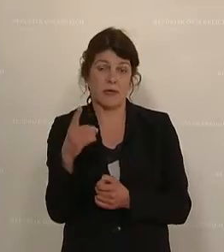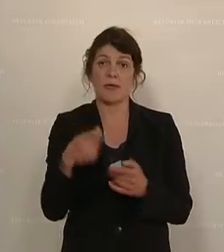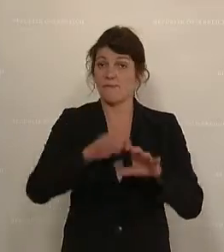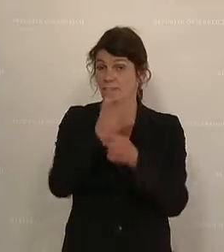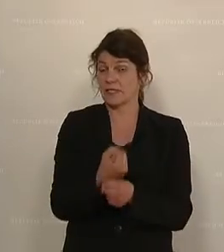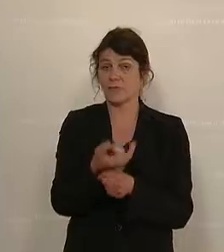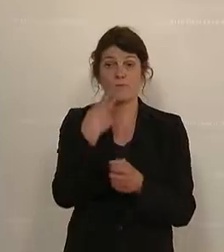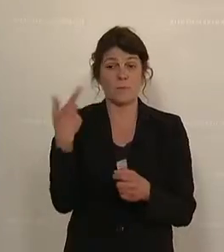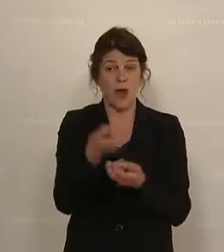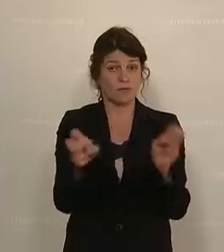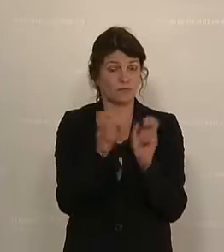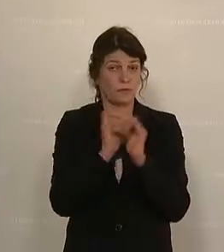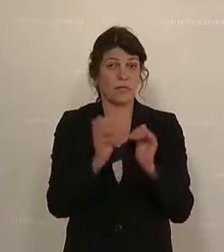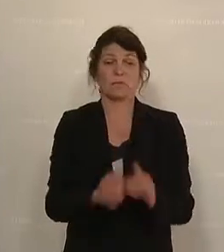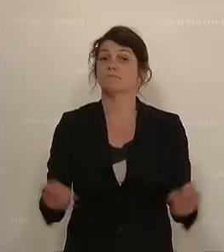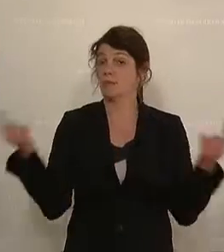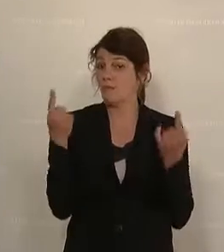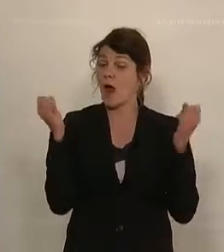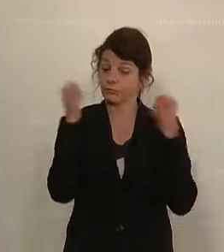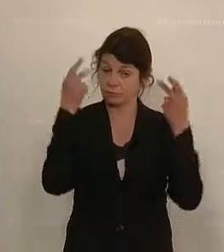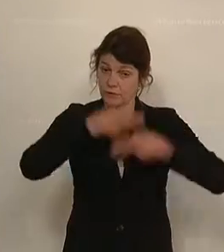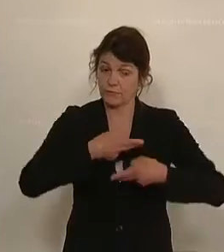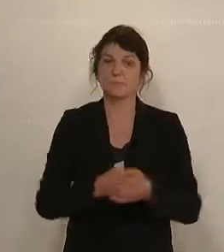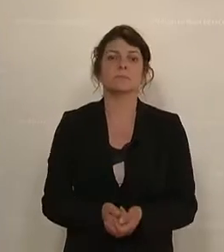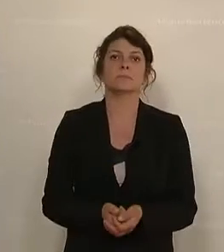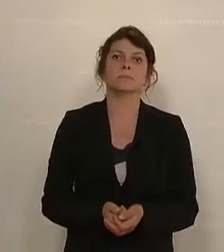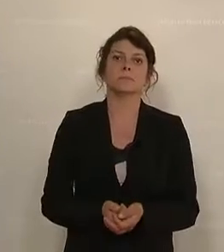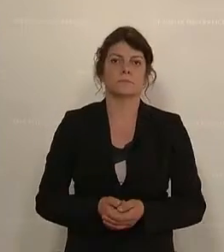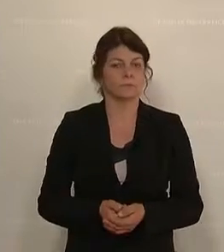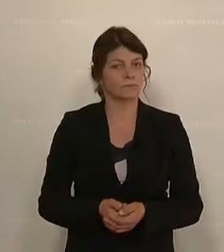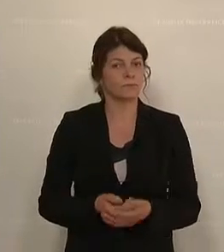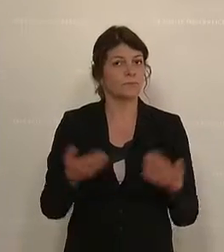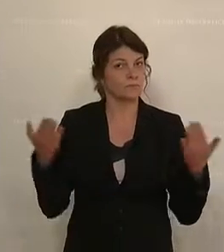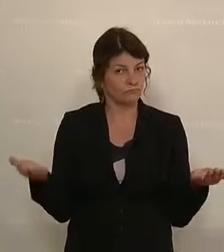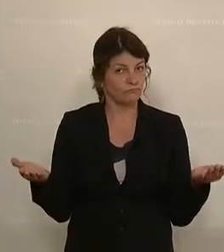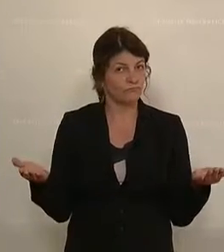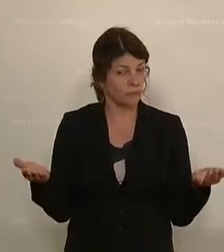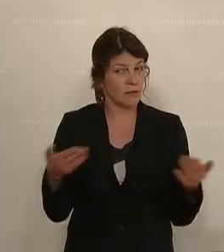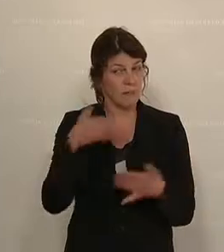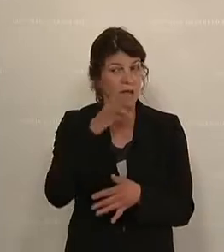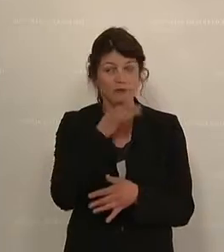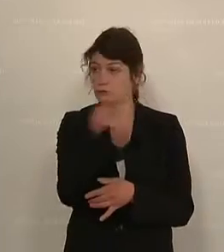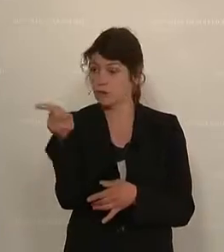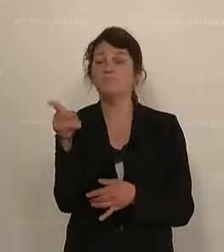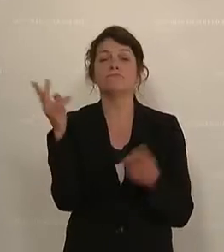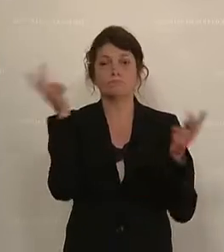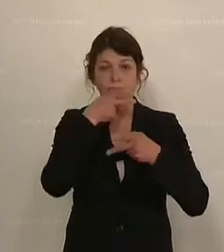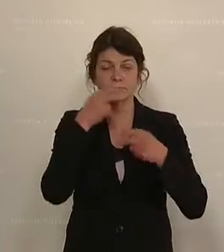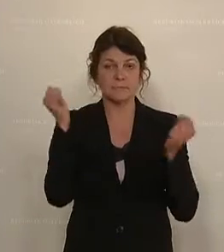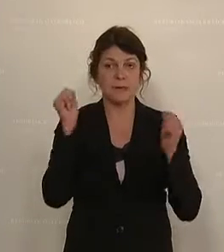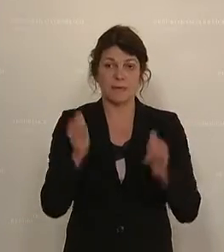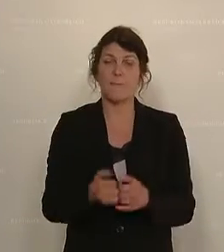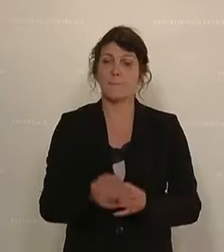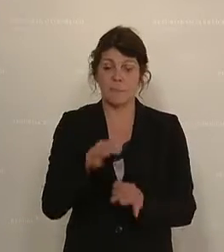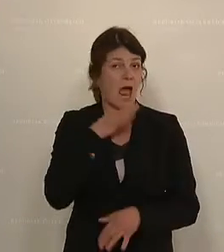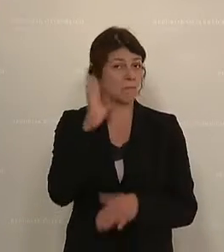Fassung des Ausschussberichts. Wer stimmt dem zu? Das ist mit Mehrheit angenommen. Abstimmung